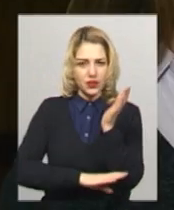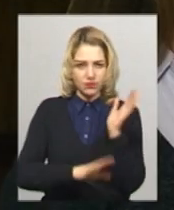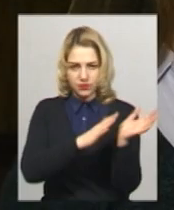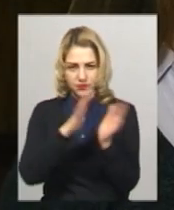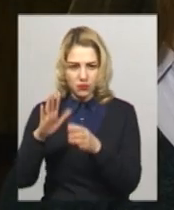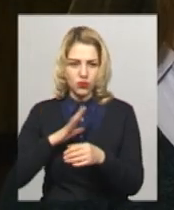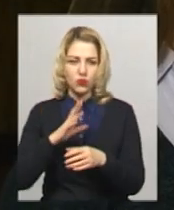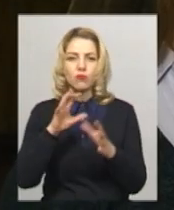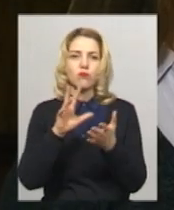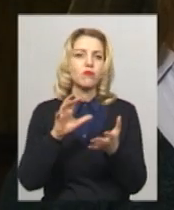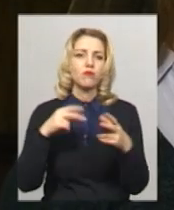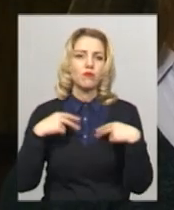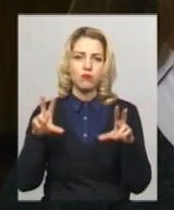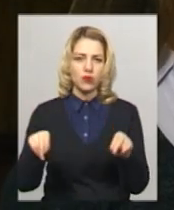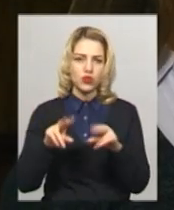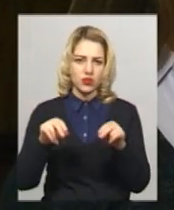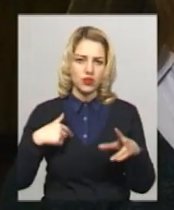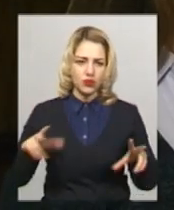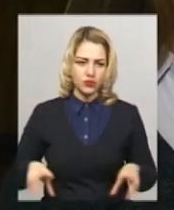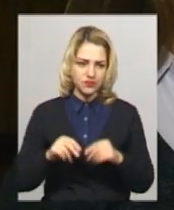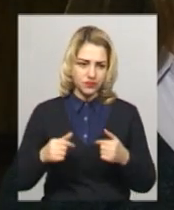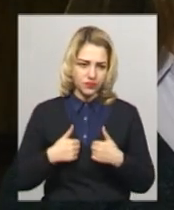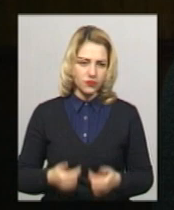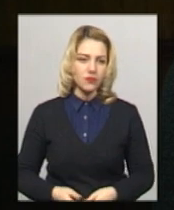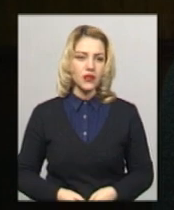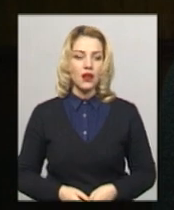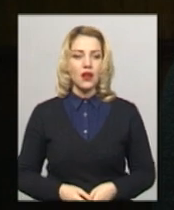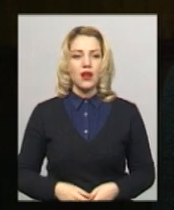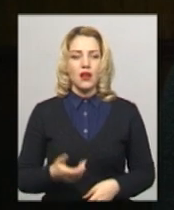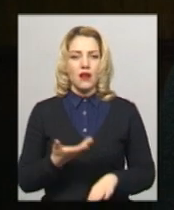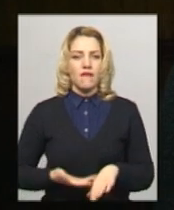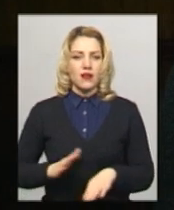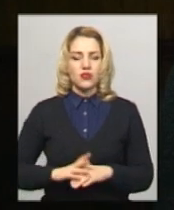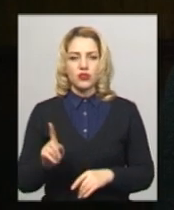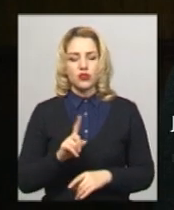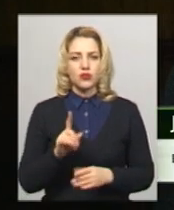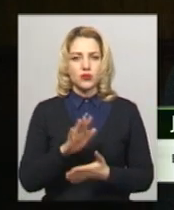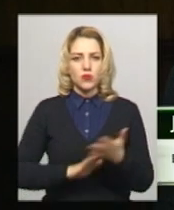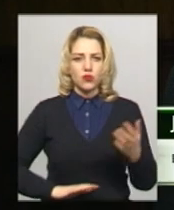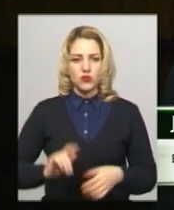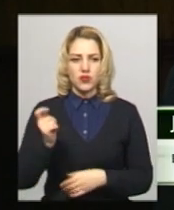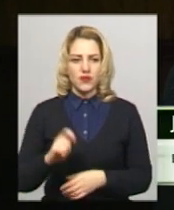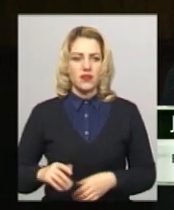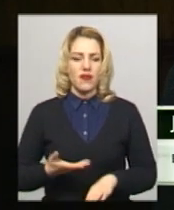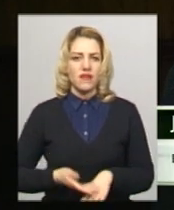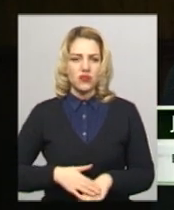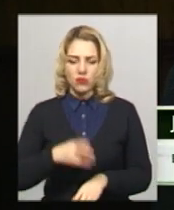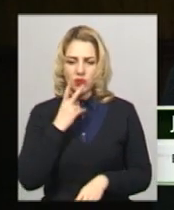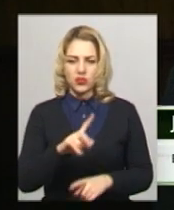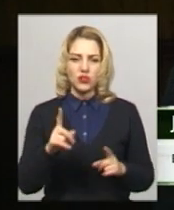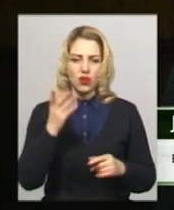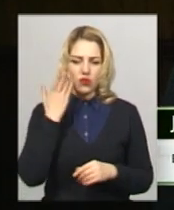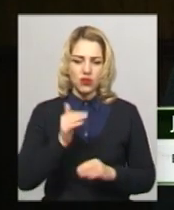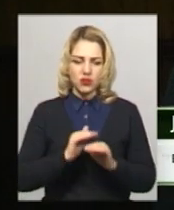Найважче – це усвідомлювати того, що війна досі триває. Найважче бачити дітей, які в